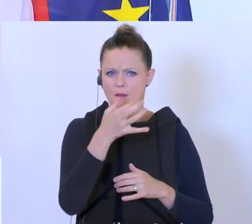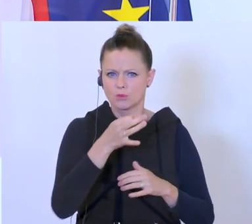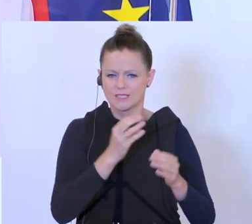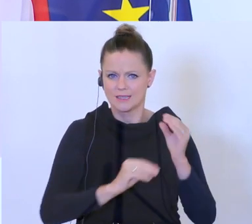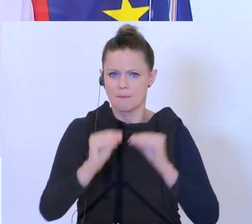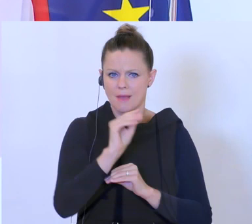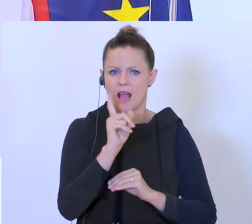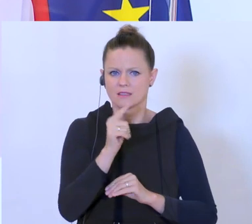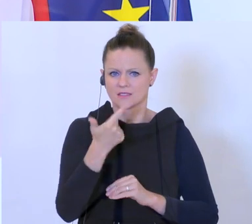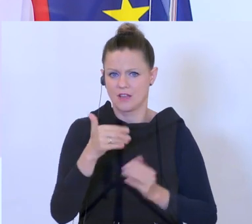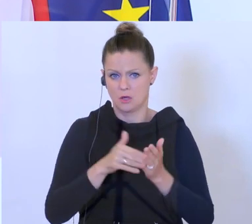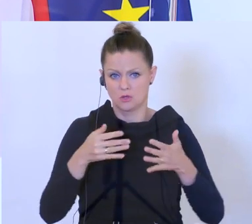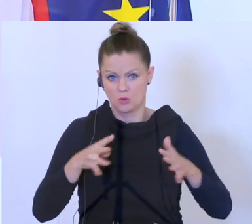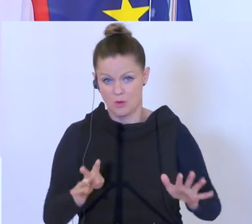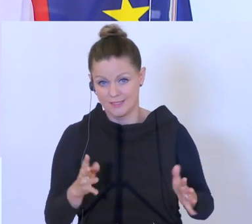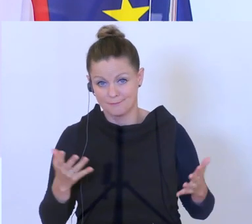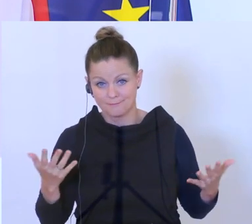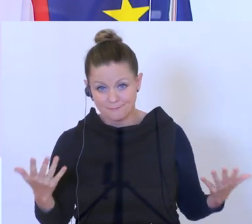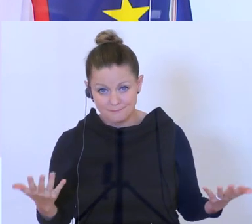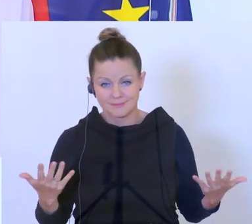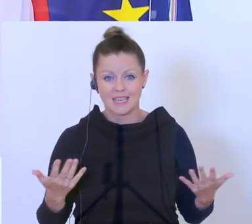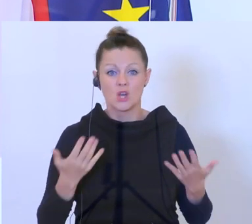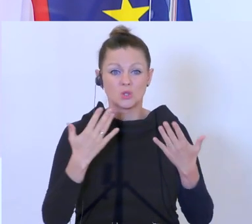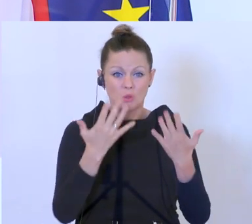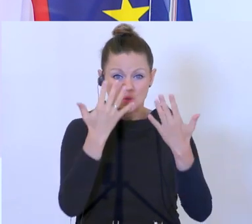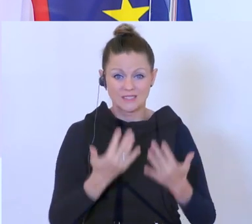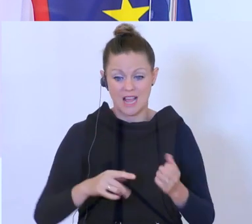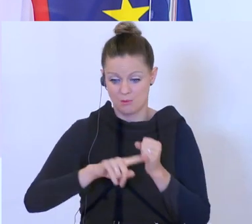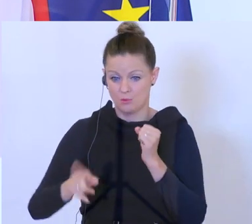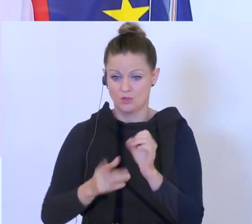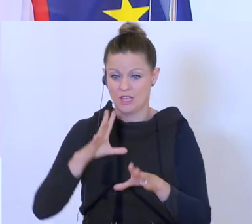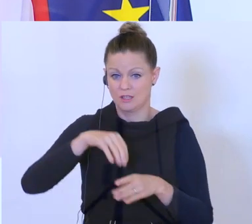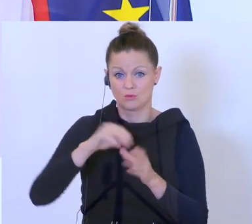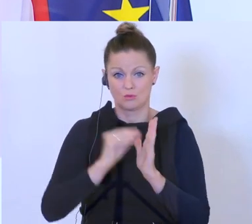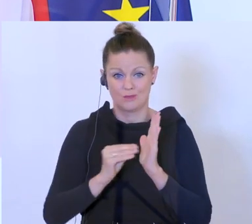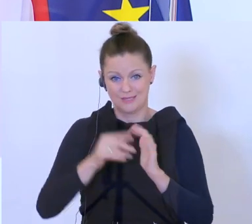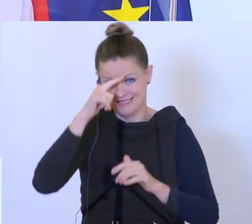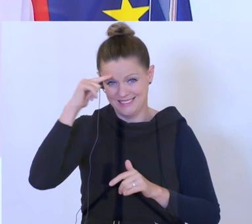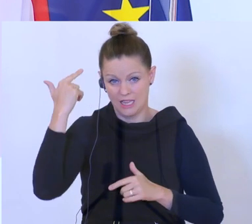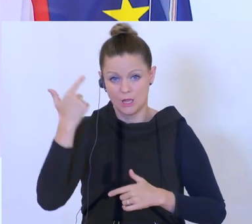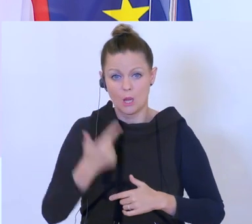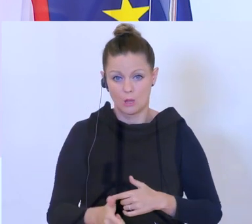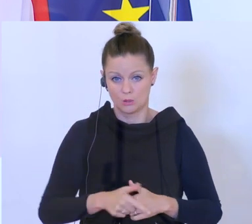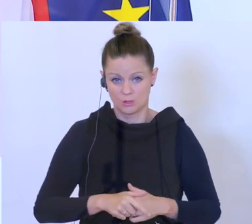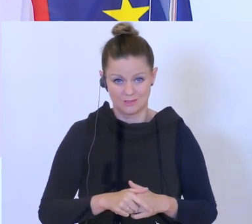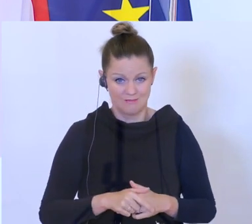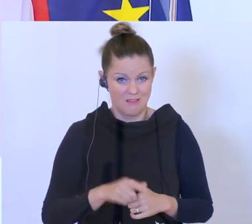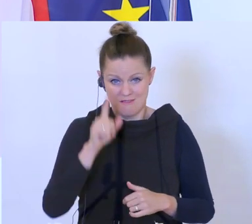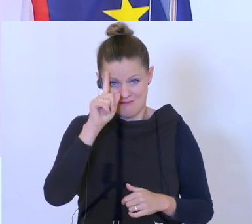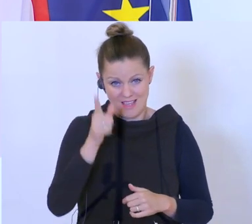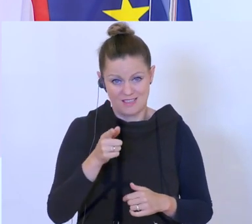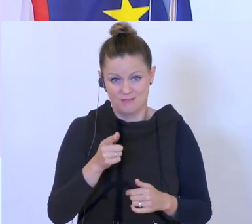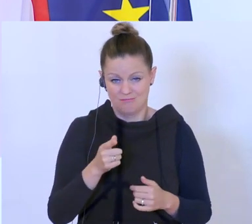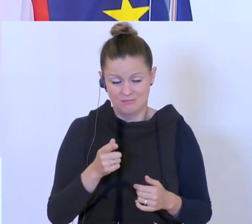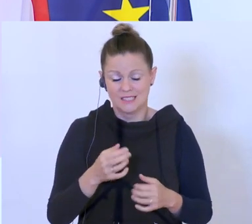2019. Also solche Zahlen jetzt auch ins Budget hineinzuschreiben, wäre aus meiner Sicht sinnlos, denn wir wissen heute schon, dass sie nicht stimmen werden.